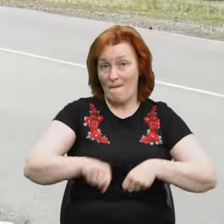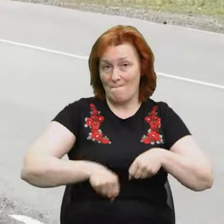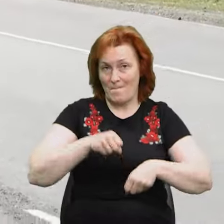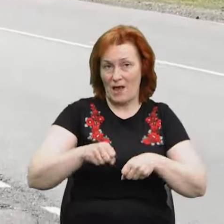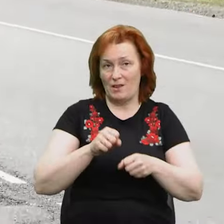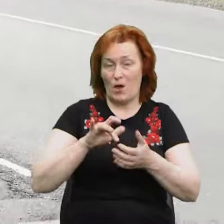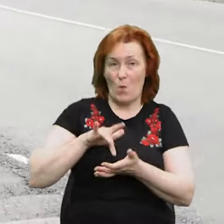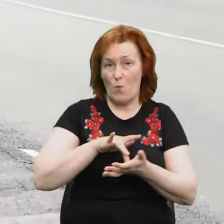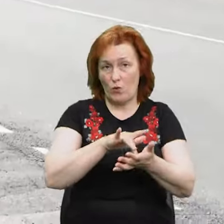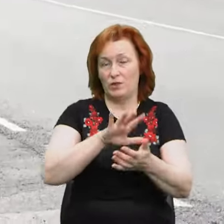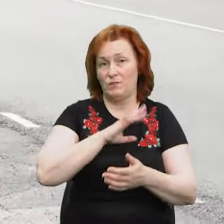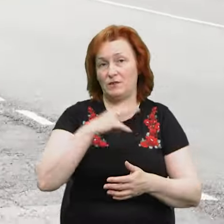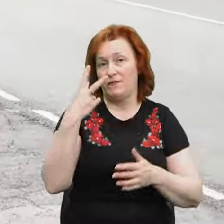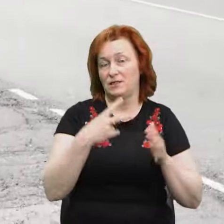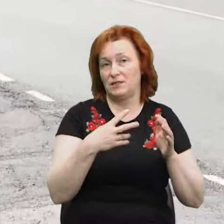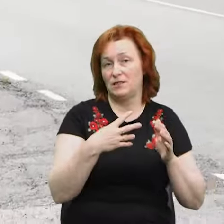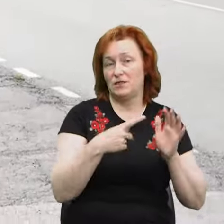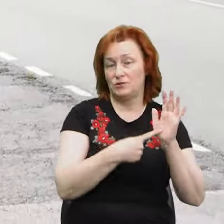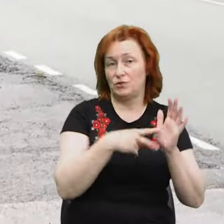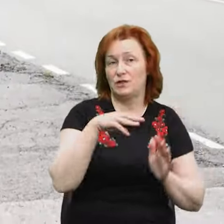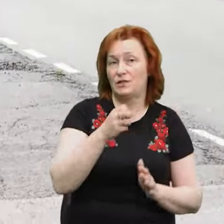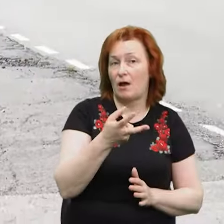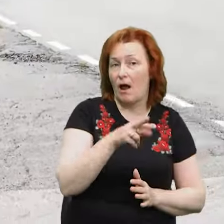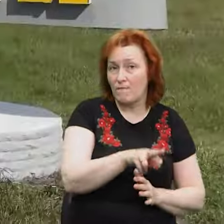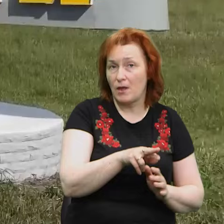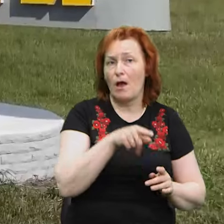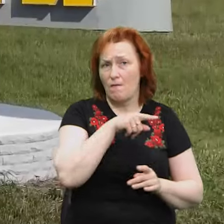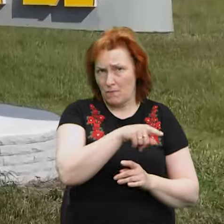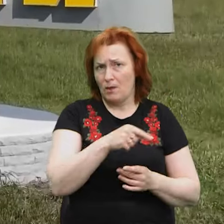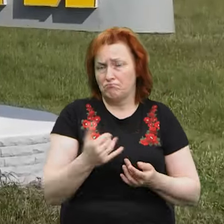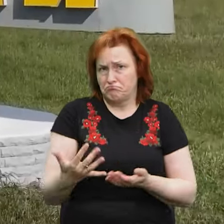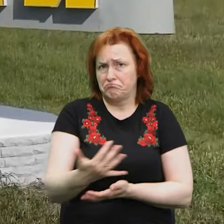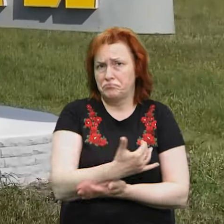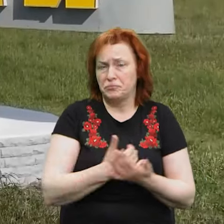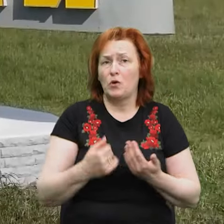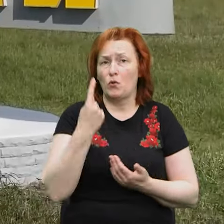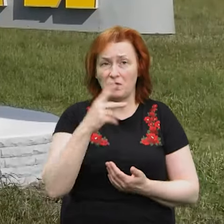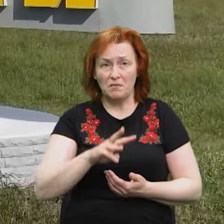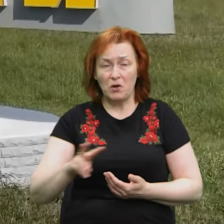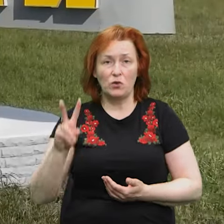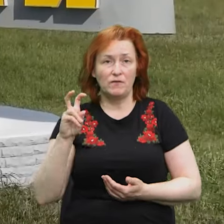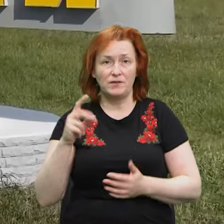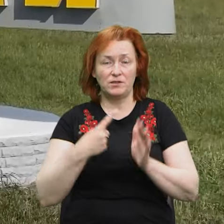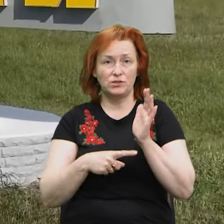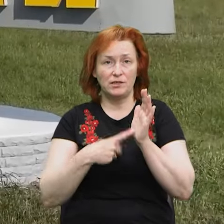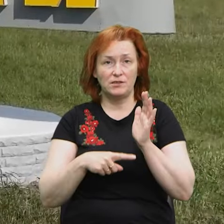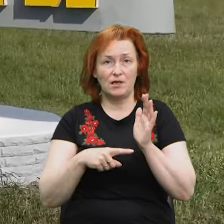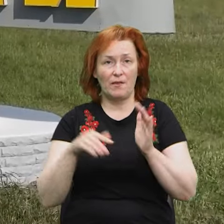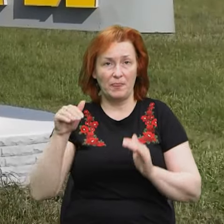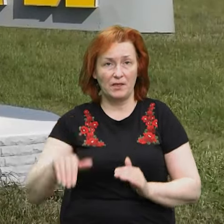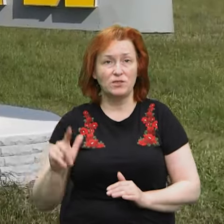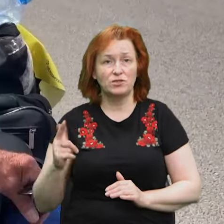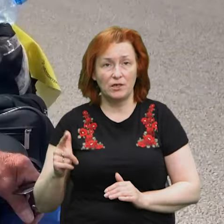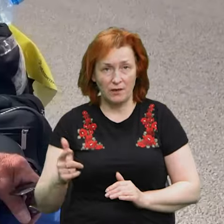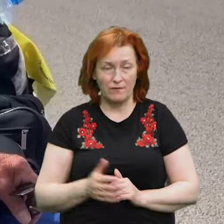стартувала 26 травня. За цей час він встиг зібрати понад 1 мільйон 280 тисяч гривень. Волонтер заїхав і до